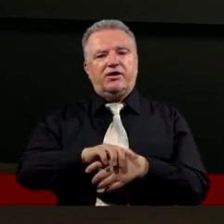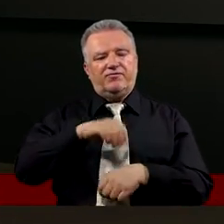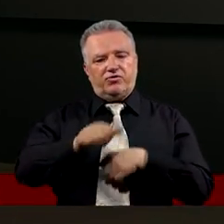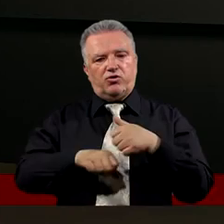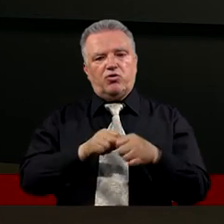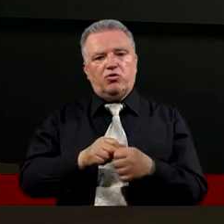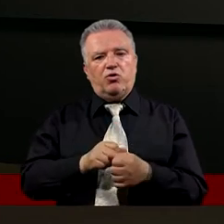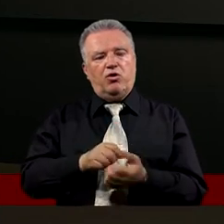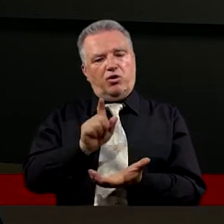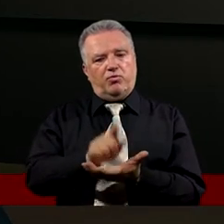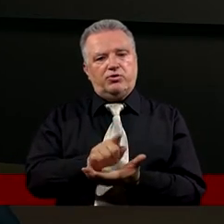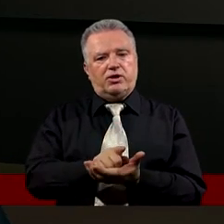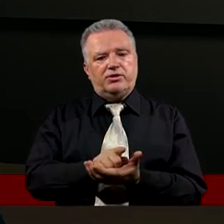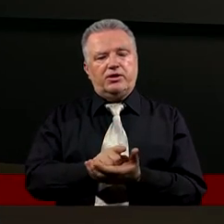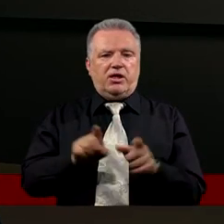Tak,